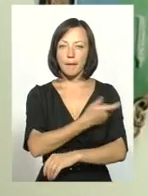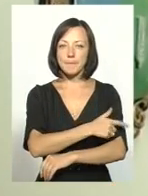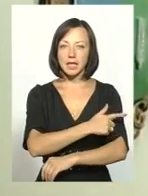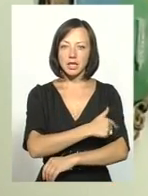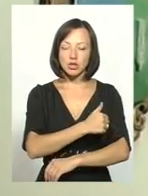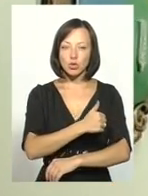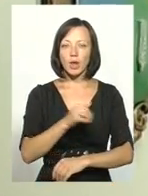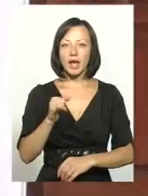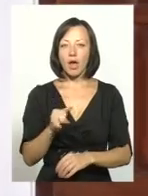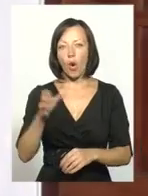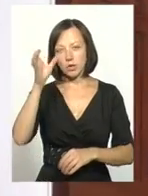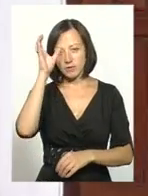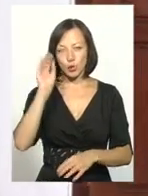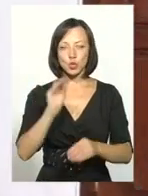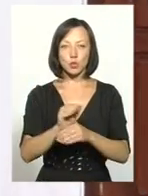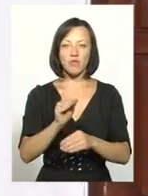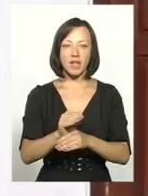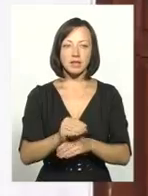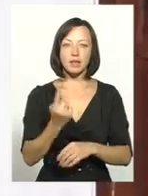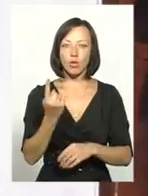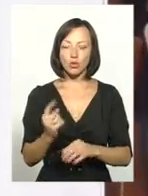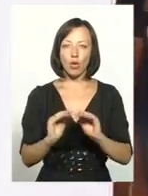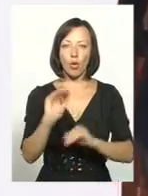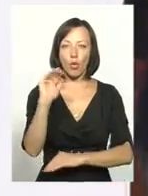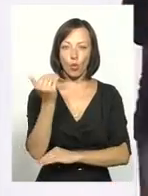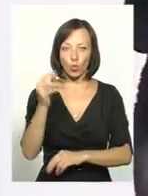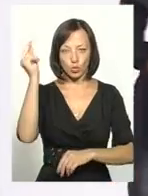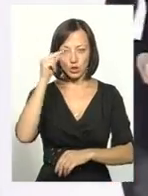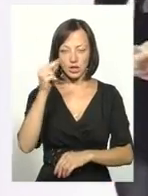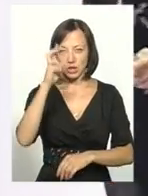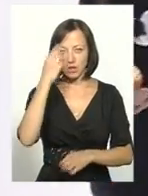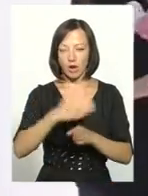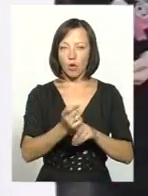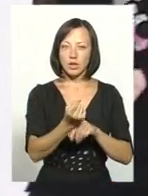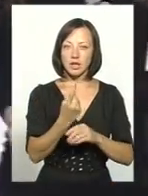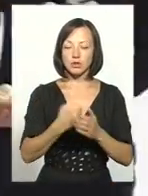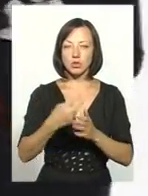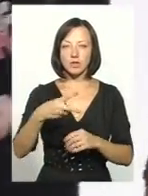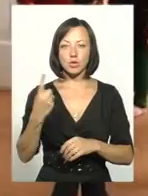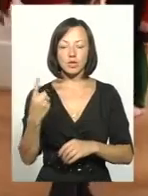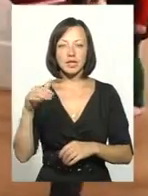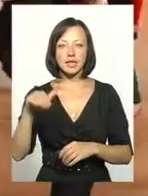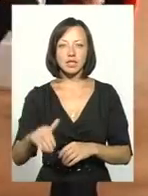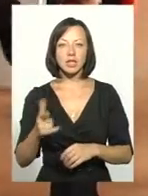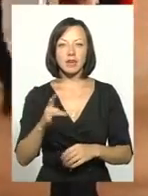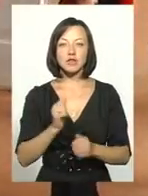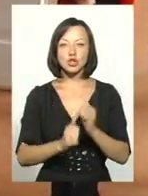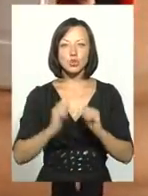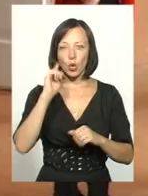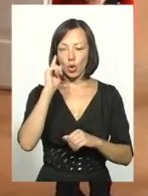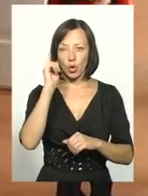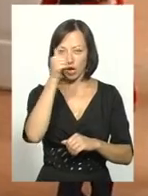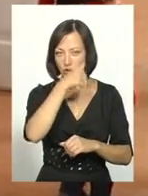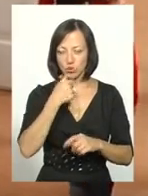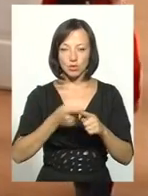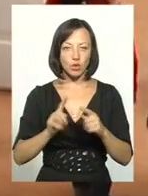освітньої субвенції. До прикладу, на одного учня держава виділяє від 11 до 21 тисячі гривень щорічно. Цього